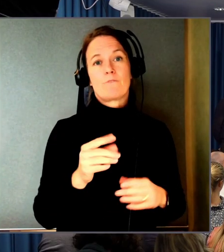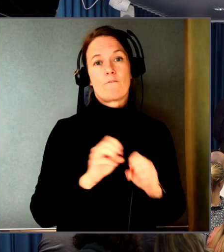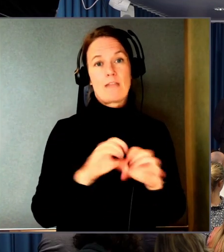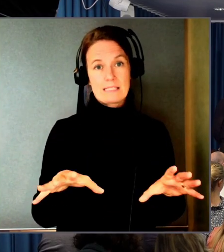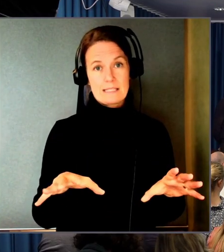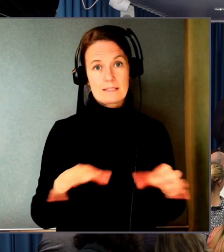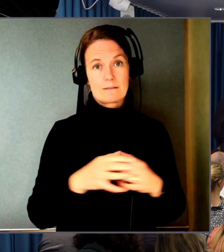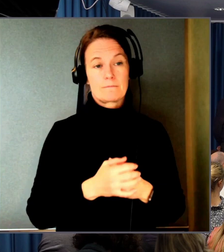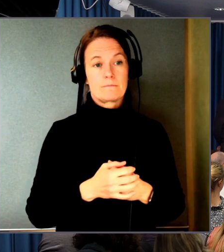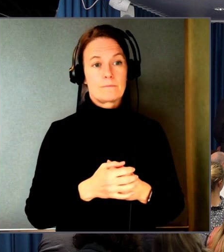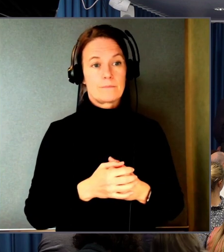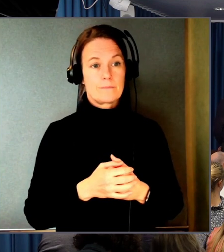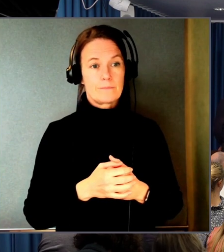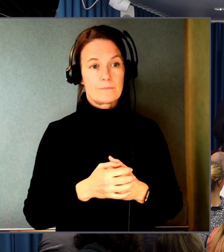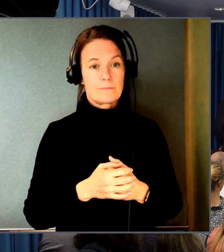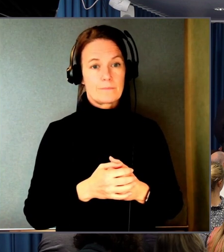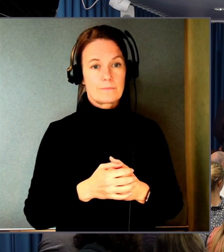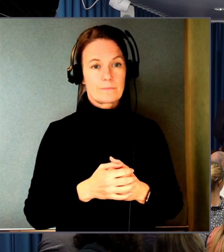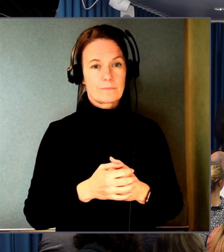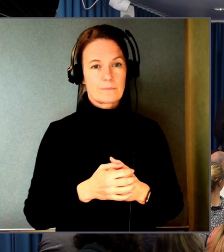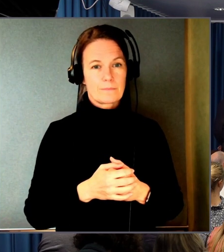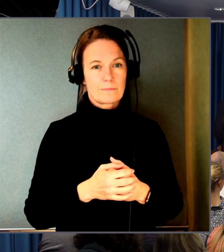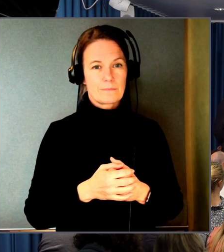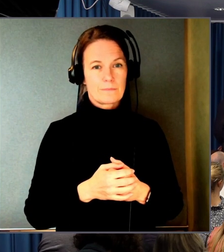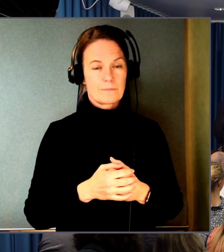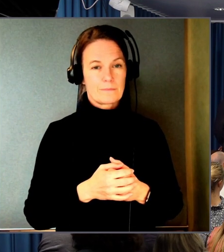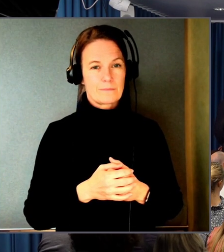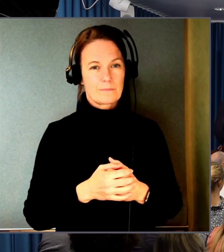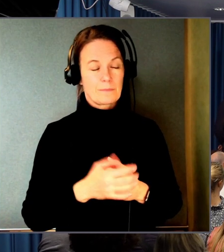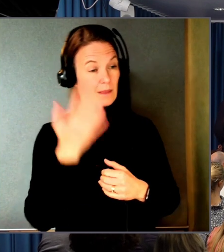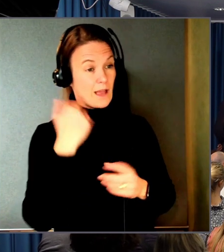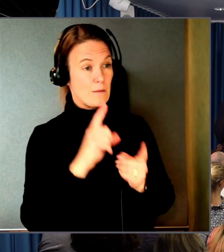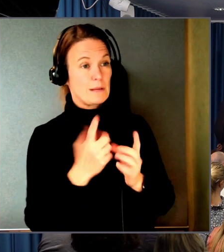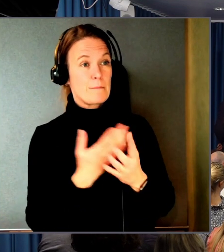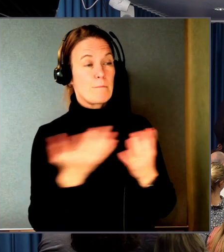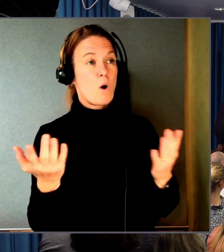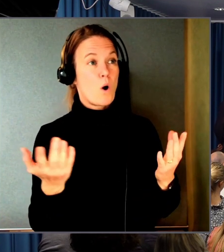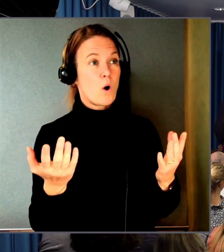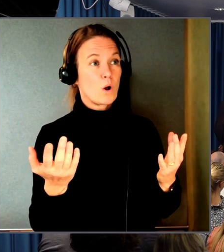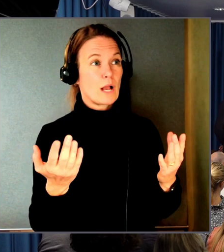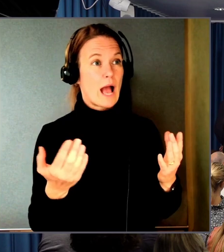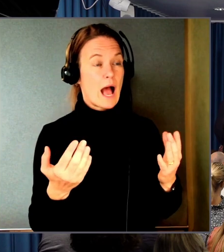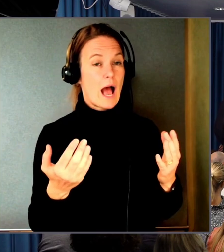Tackar. Det kan bli ganska många lager att komma på. Det ganska roligt. Du var ju inne på det här med distributörer också. Om man är